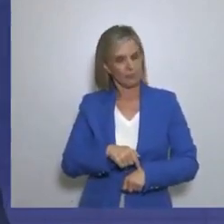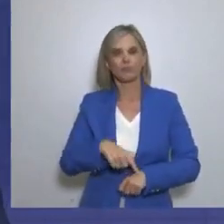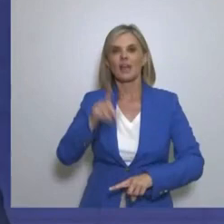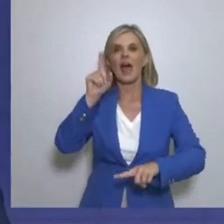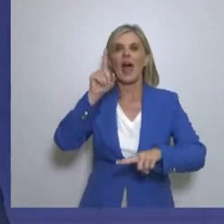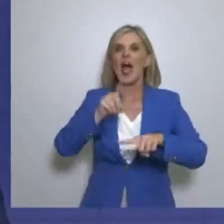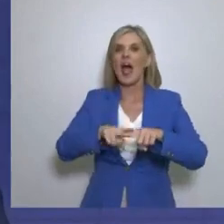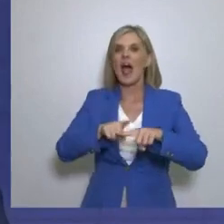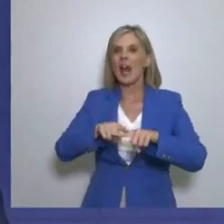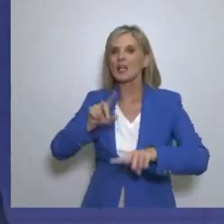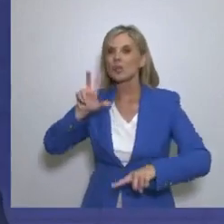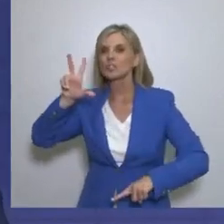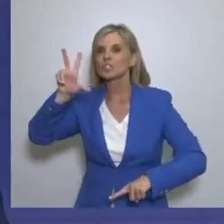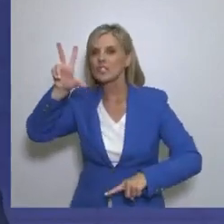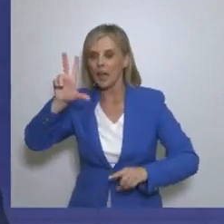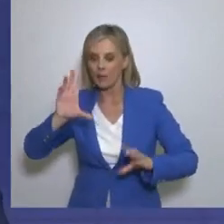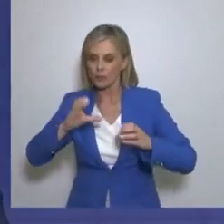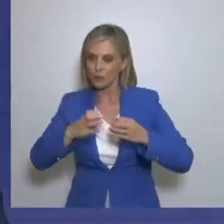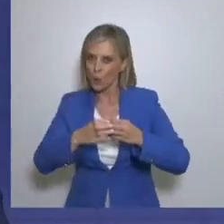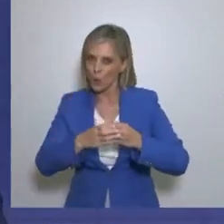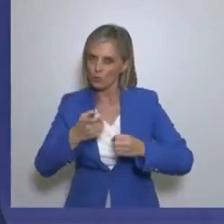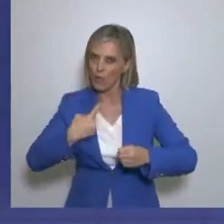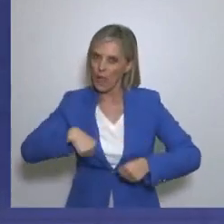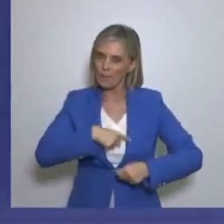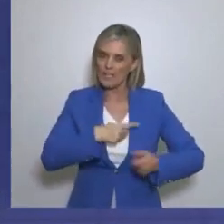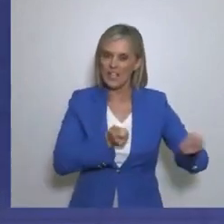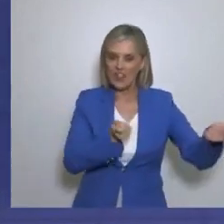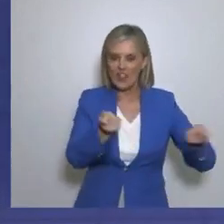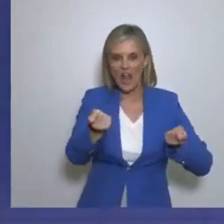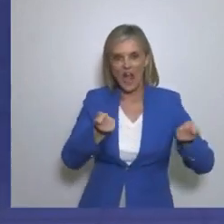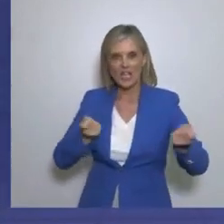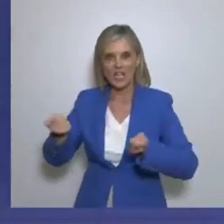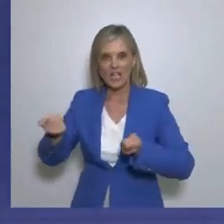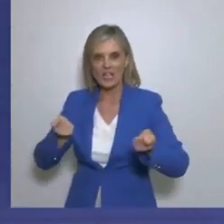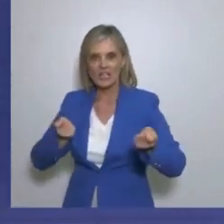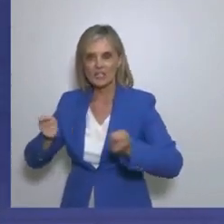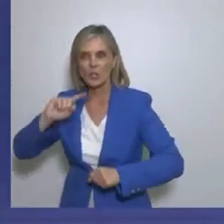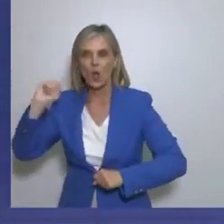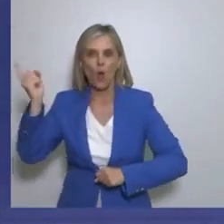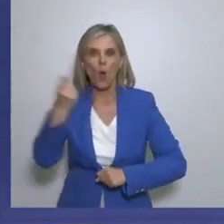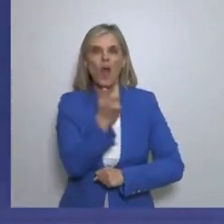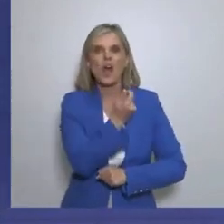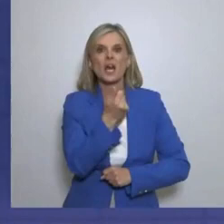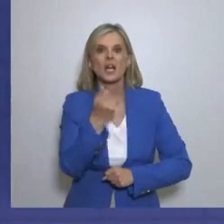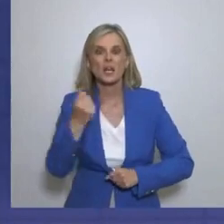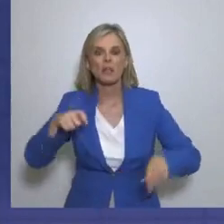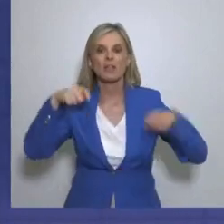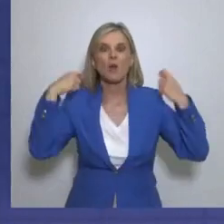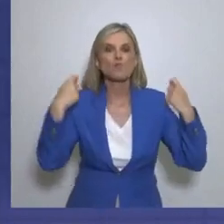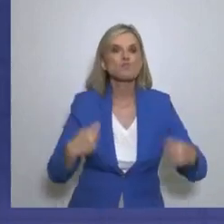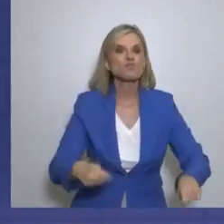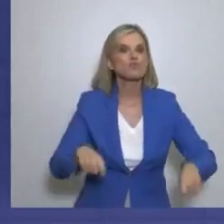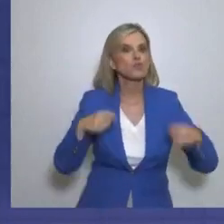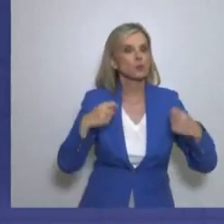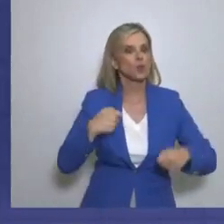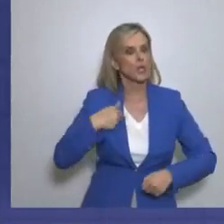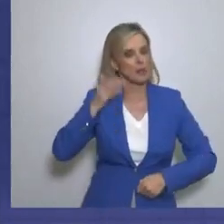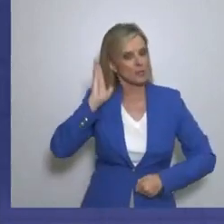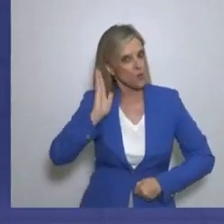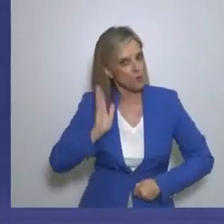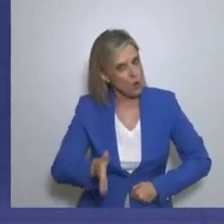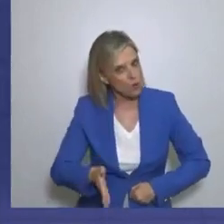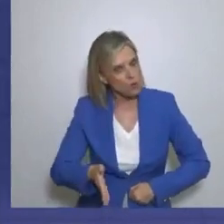Και μέσα από τα Παγκόσμια Ταμεία ένα τεράστιο πλούτο Αλλά και μέσα από ένα χρέος τεράστιο Το οποίο βρίσκεται